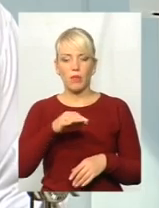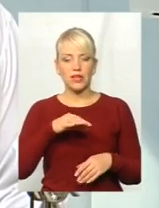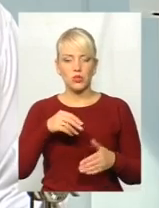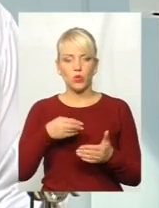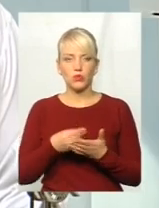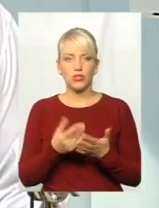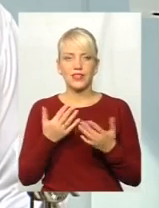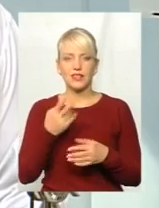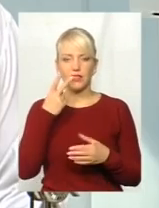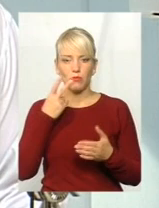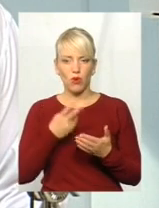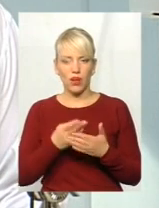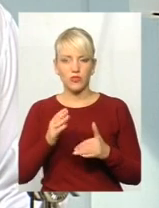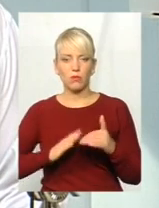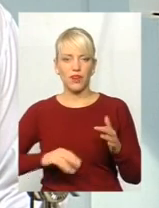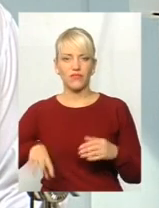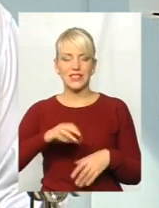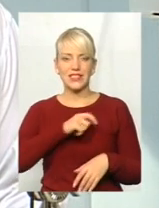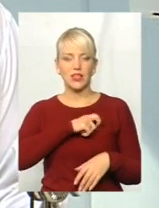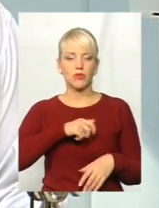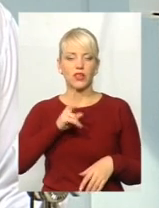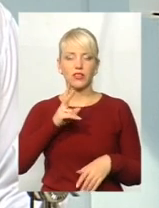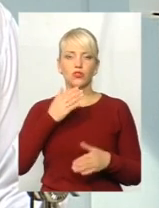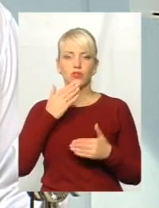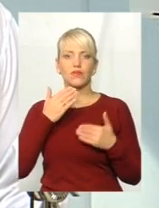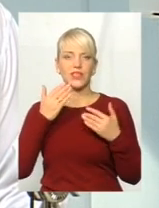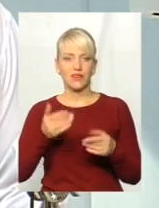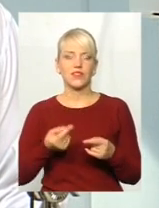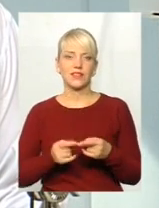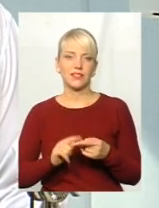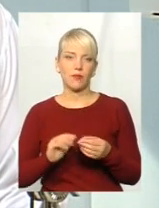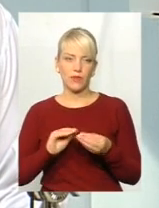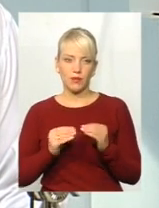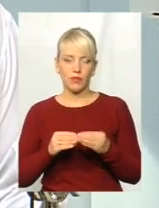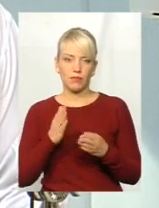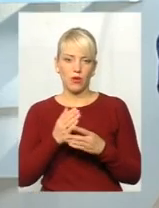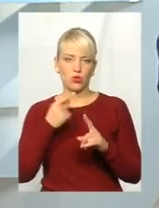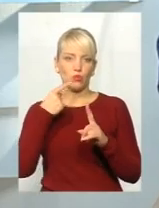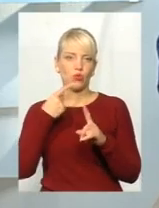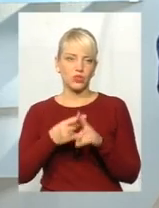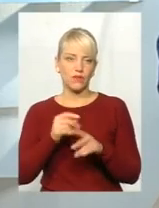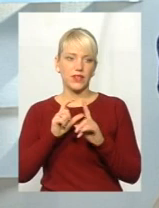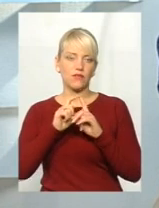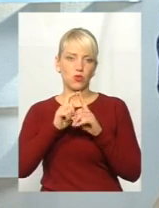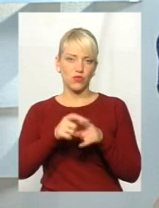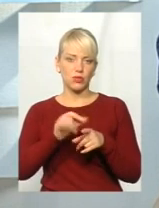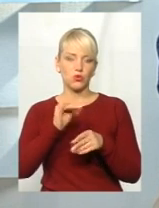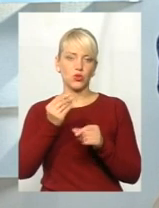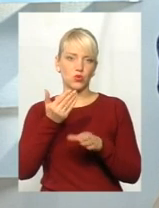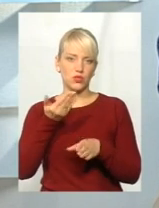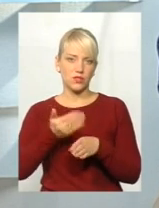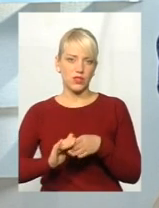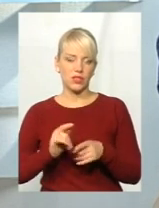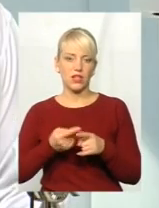наскільки показує практика, всіх депутатів, хто звертався з цією проблемою, вони мають позитивну відповідь. І кошти виділялись. В цьому